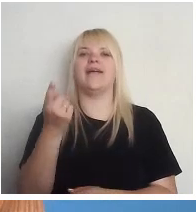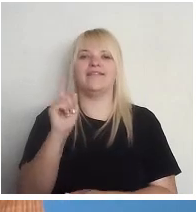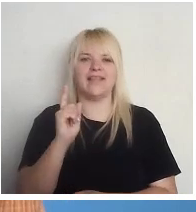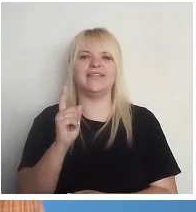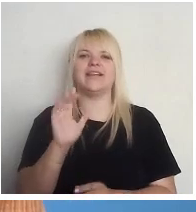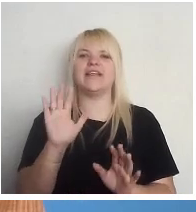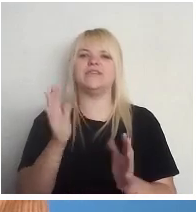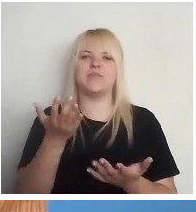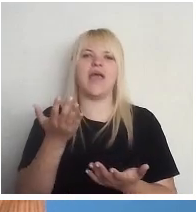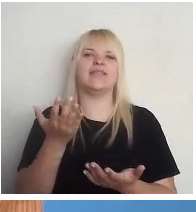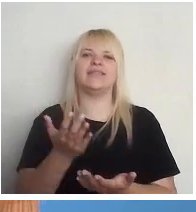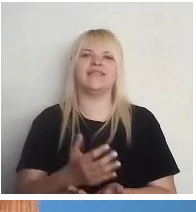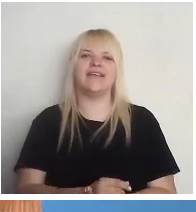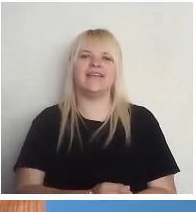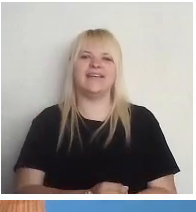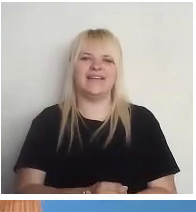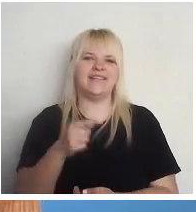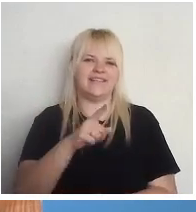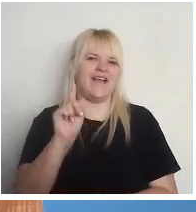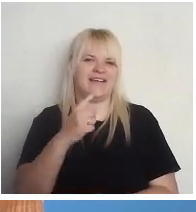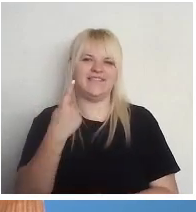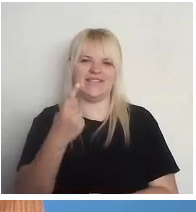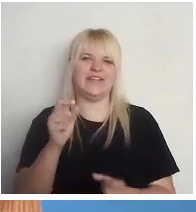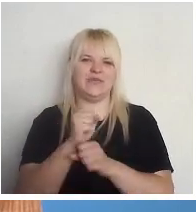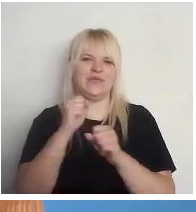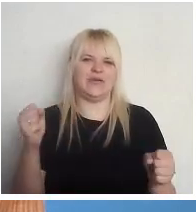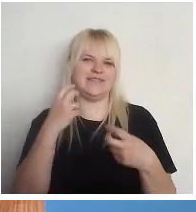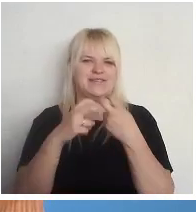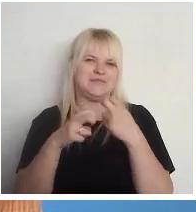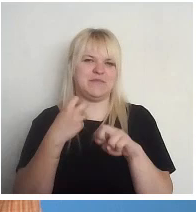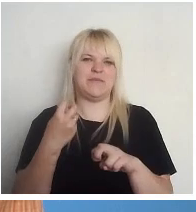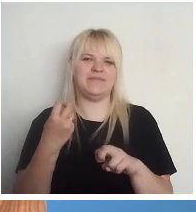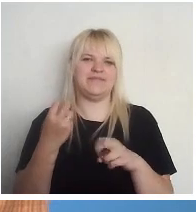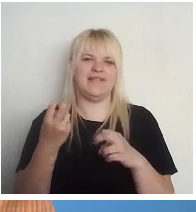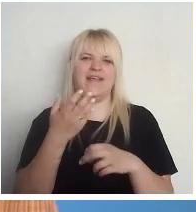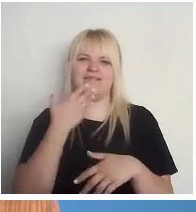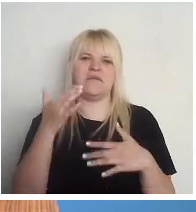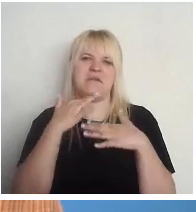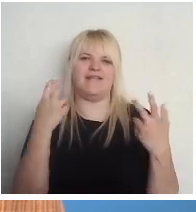bet tā ir viena no drošības problēmām, ne tā lielākā.